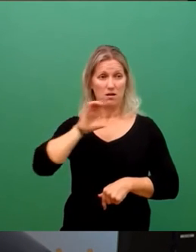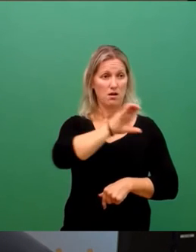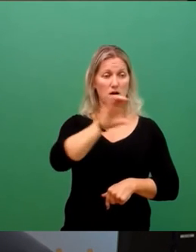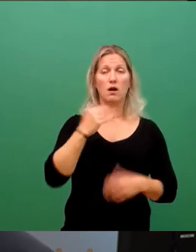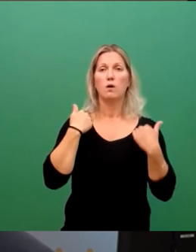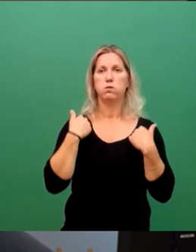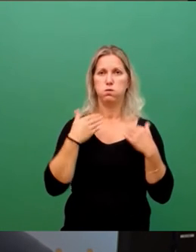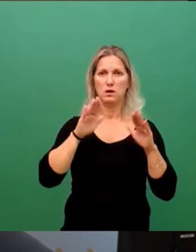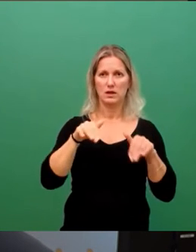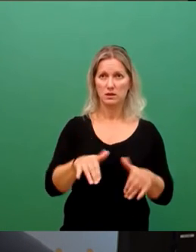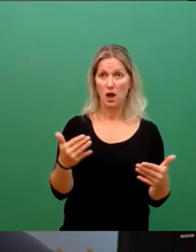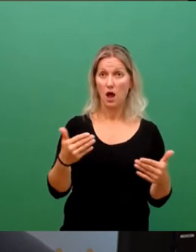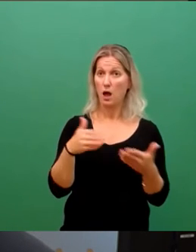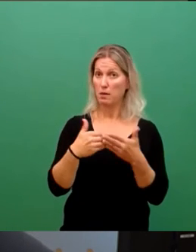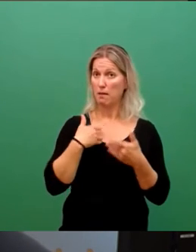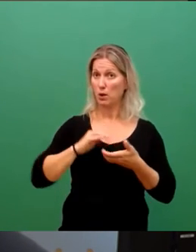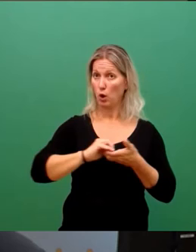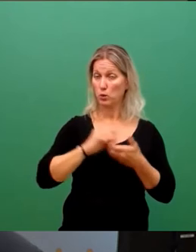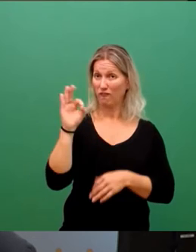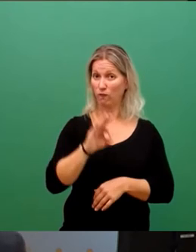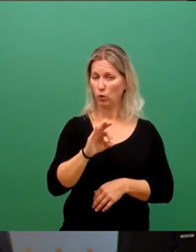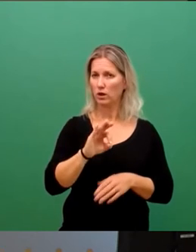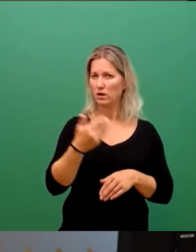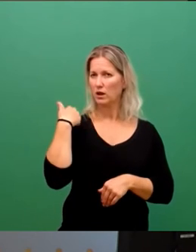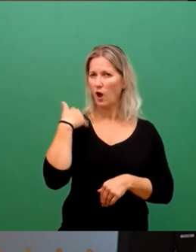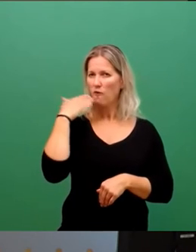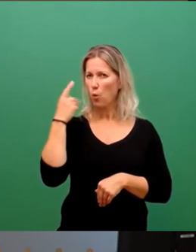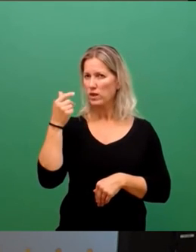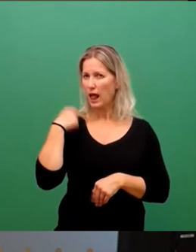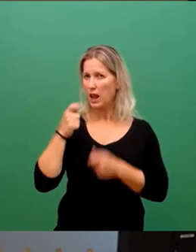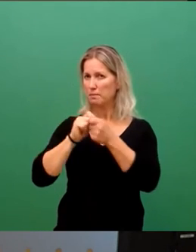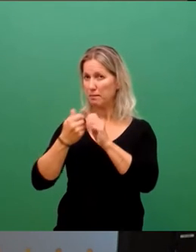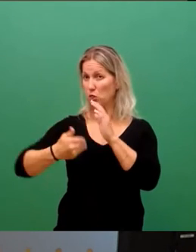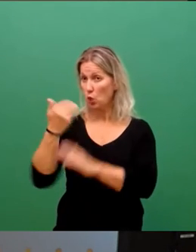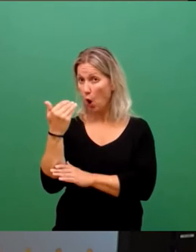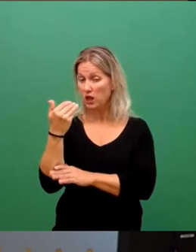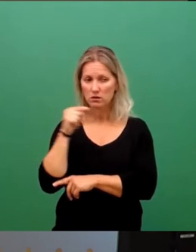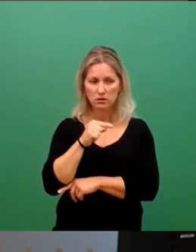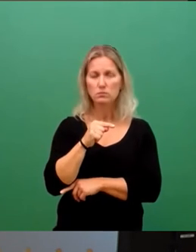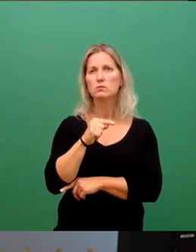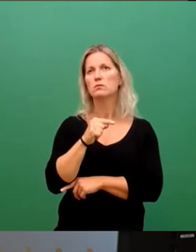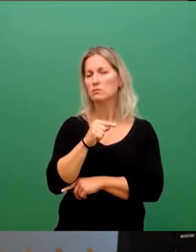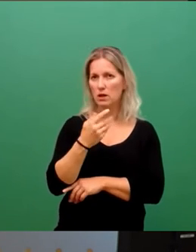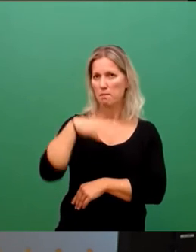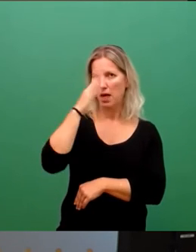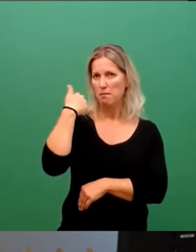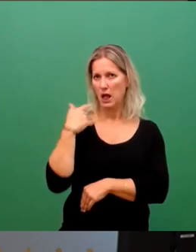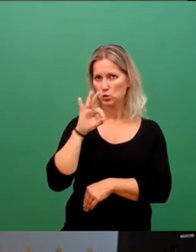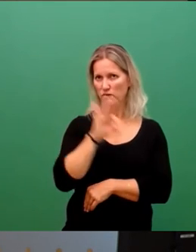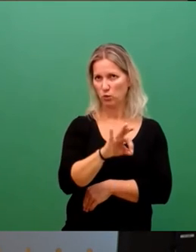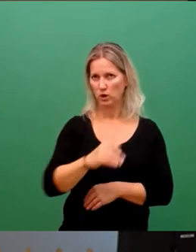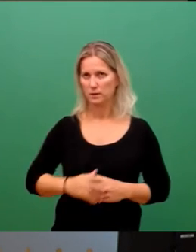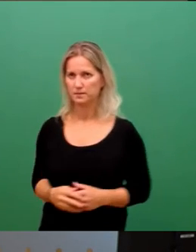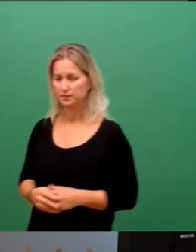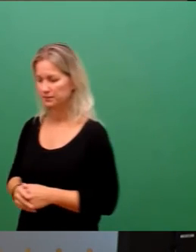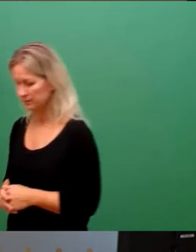wird zum Beispiel die angekündigte Novellierung des Wohngeldes auch wieder zu mehr Belastungen ärmer führen. Meine Damen